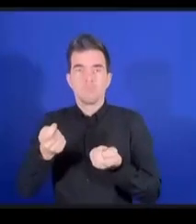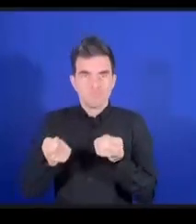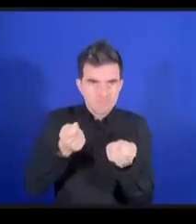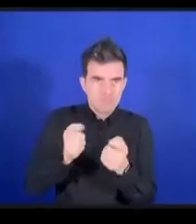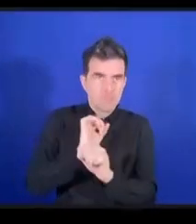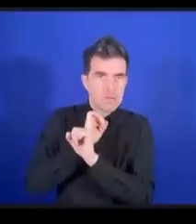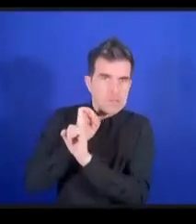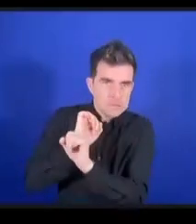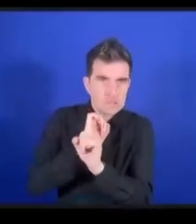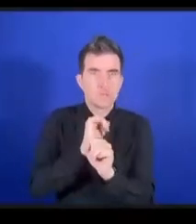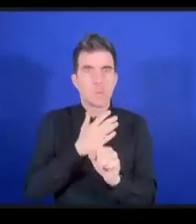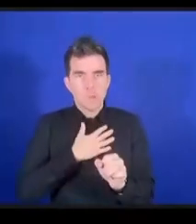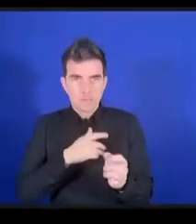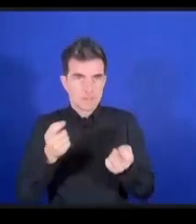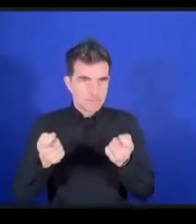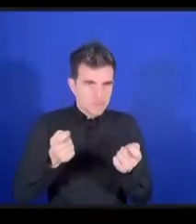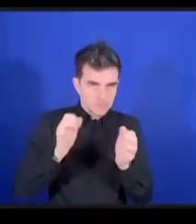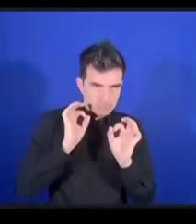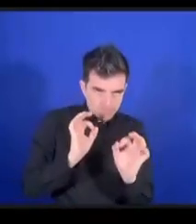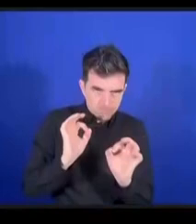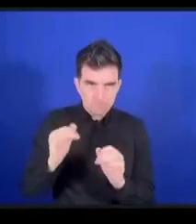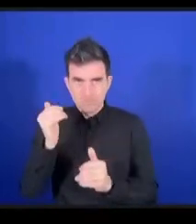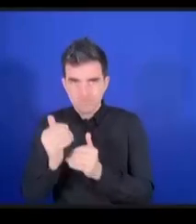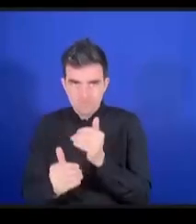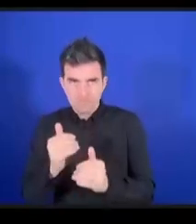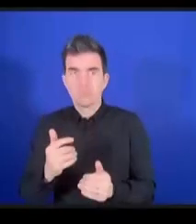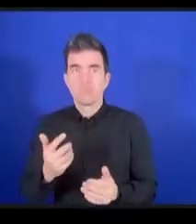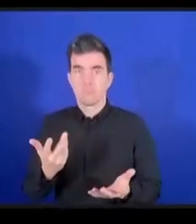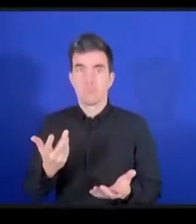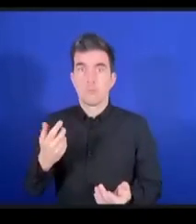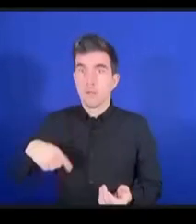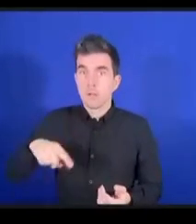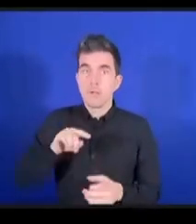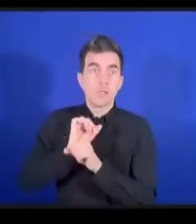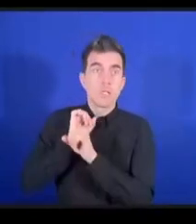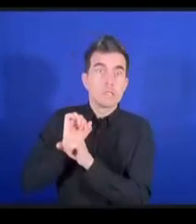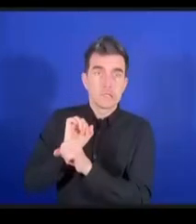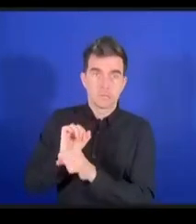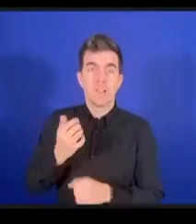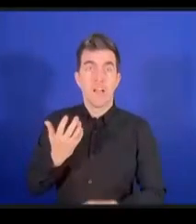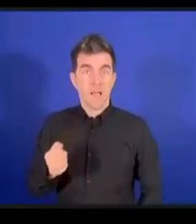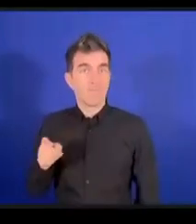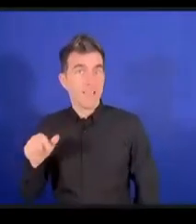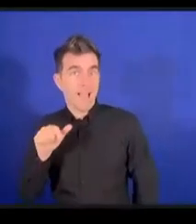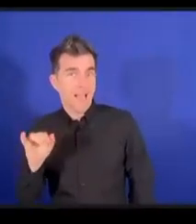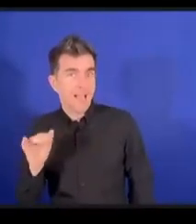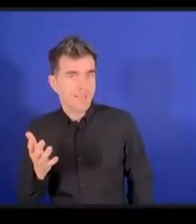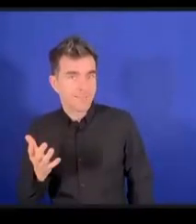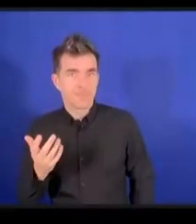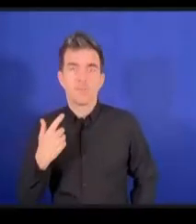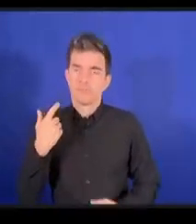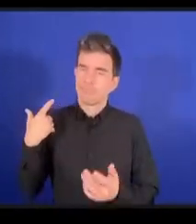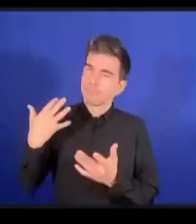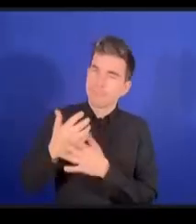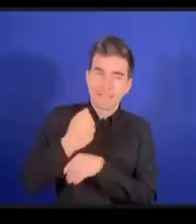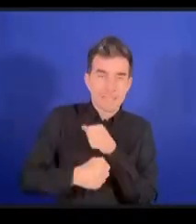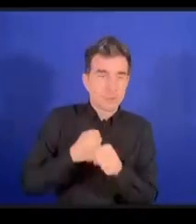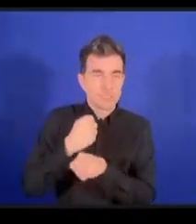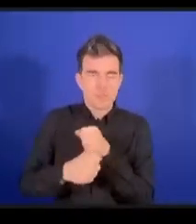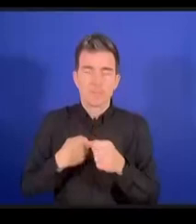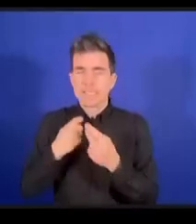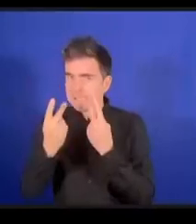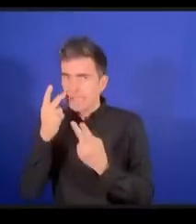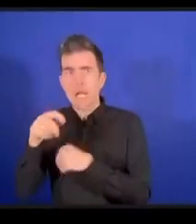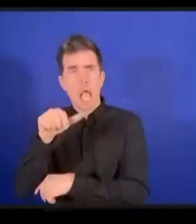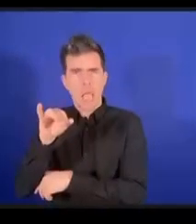possibles. Donc, l'intelligence artificielle présente, c'est certain, une contribution positive pour assurer la croissance